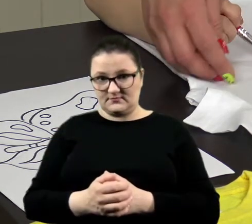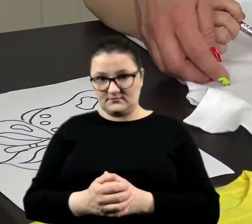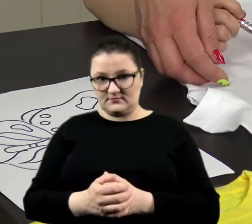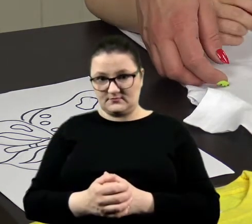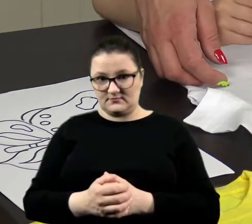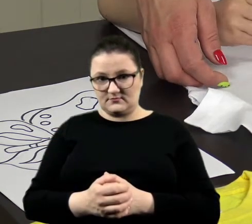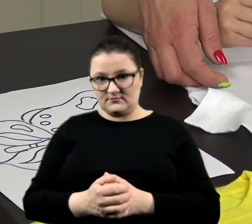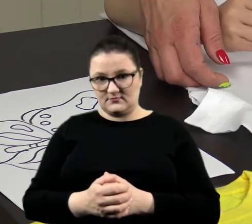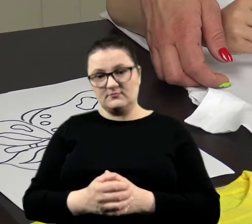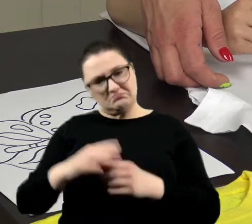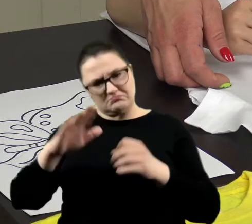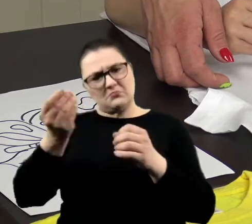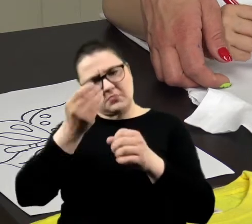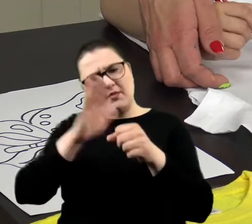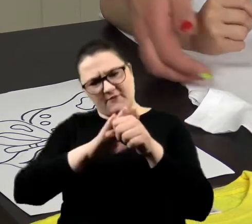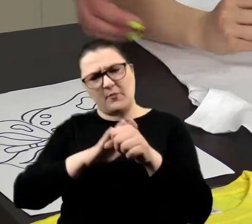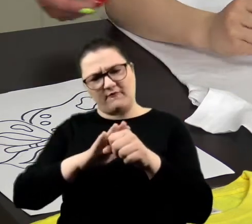Wypełniamy, wypełniamy.